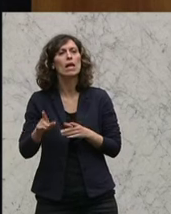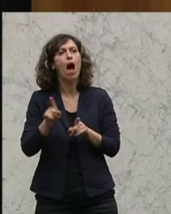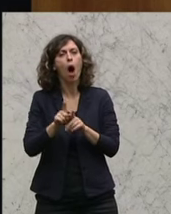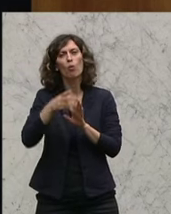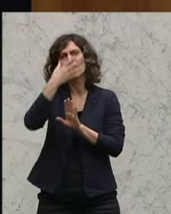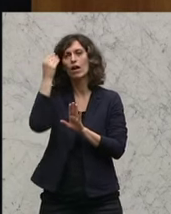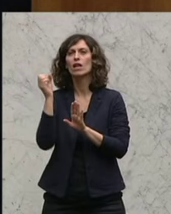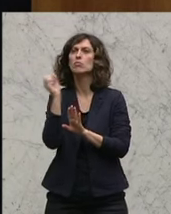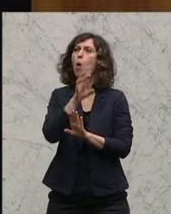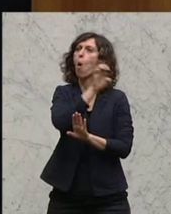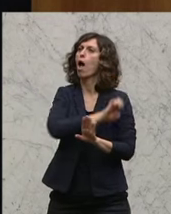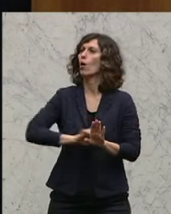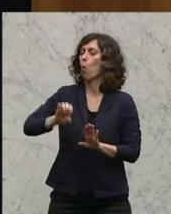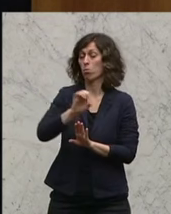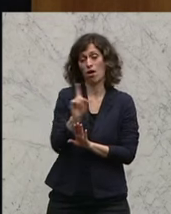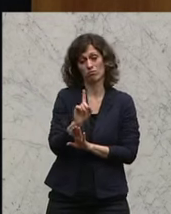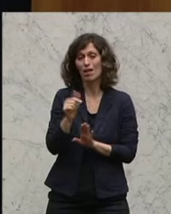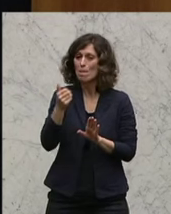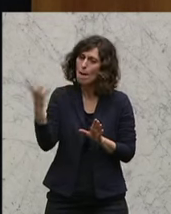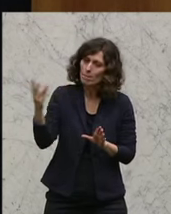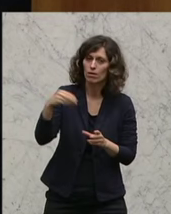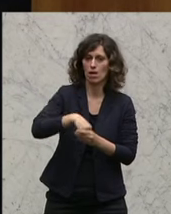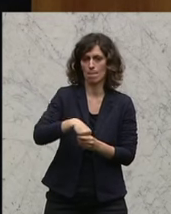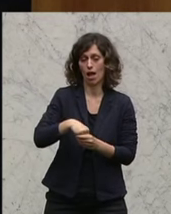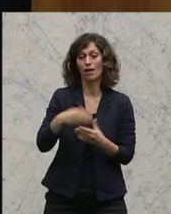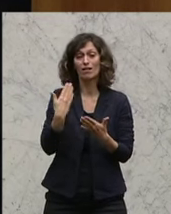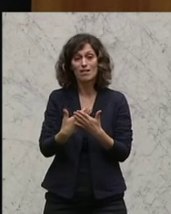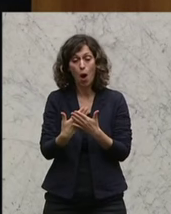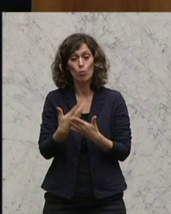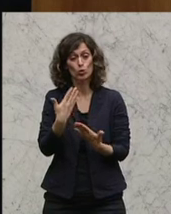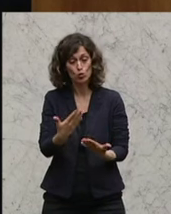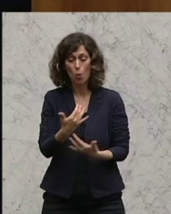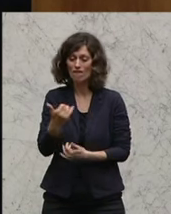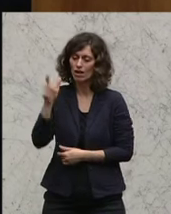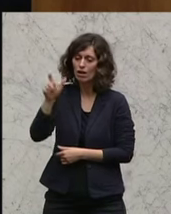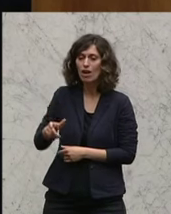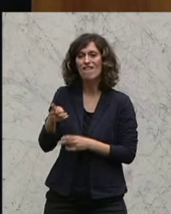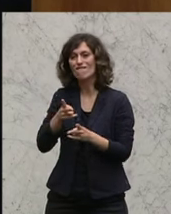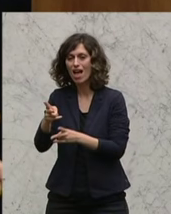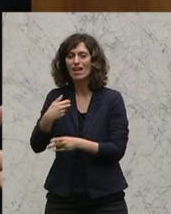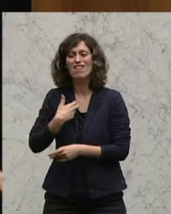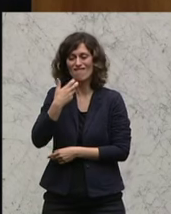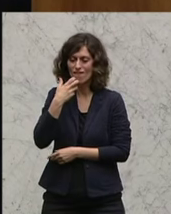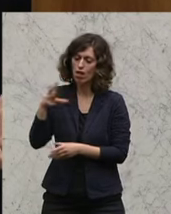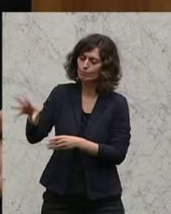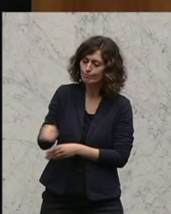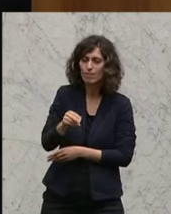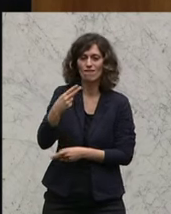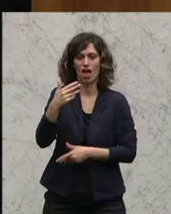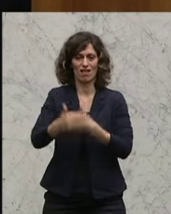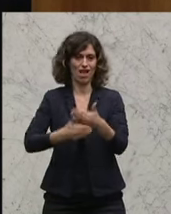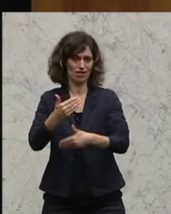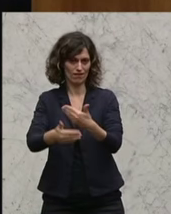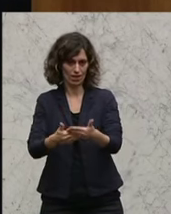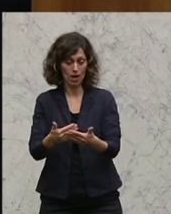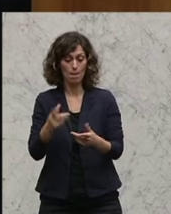Acht gelassen hat. In diesem Sinne möchte ich auch Ihren Kurs weiterentwickeln. Ich bin so quasi jetzt